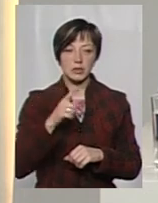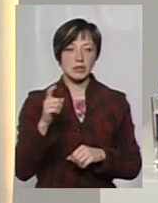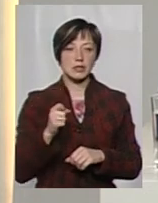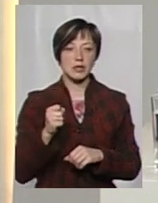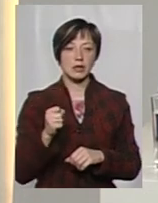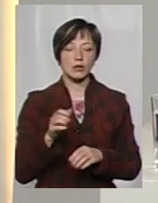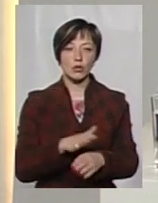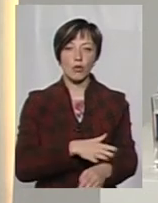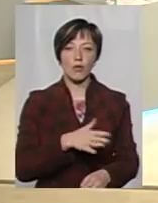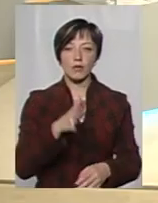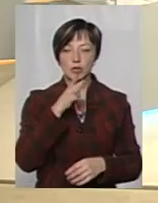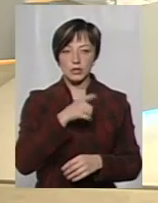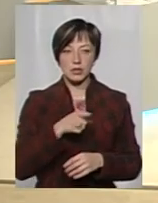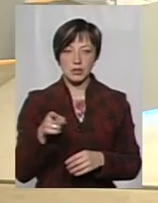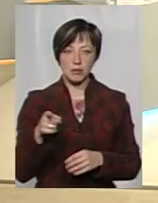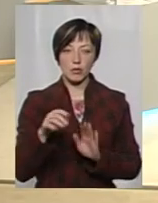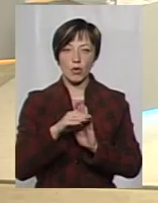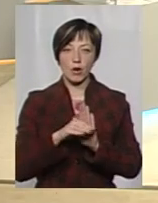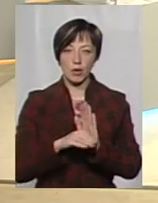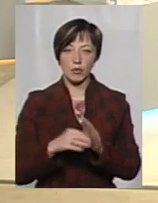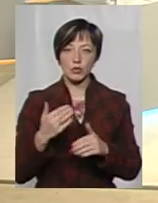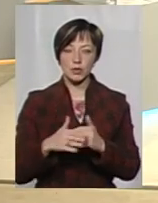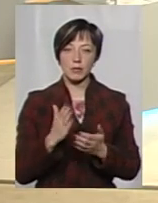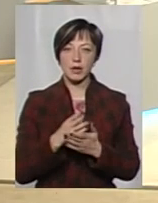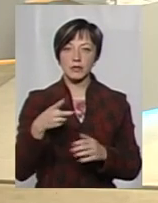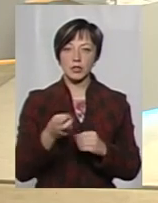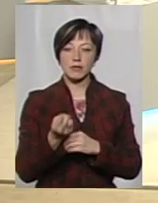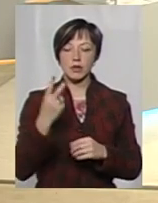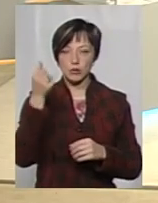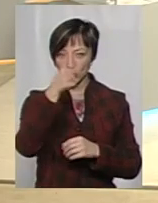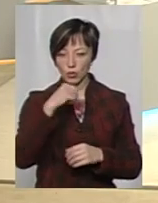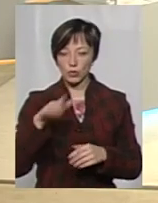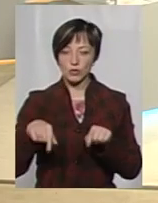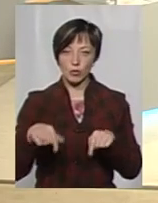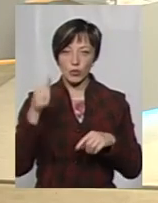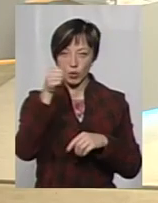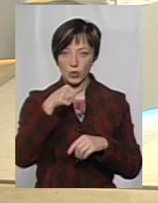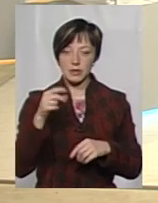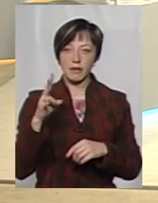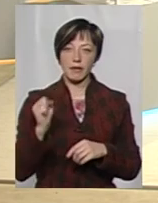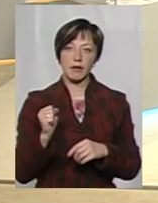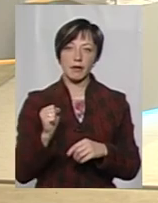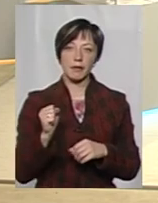досить довгі часи, тому що програма вже існує з 2012 року, цього року на